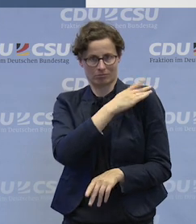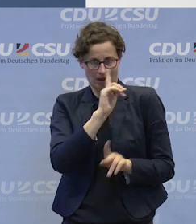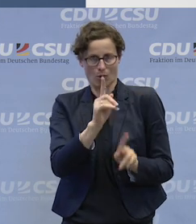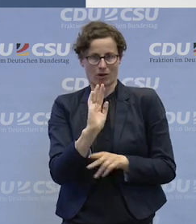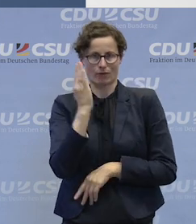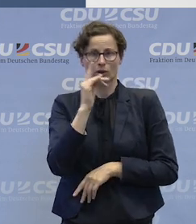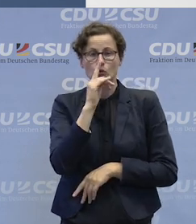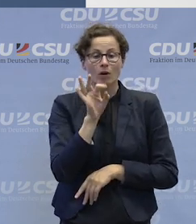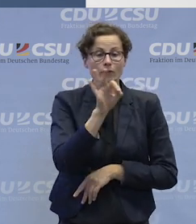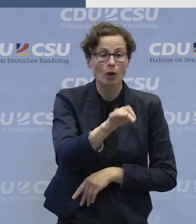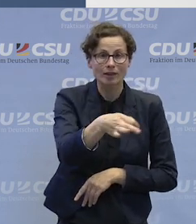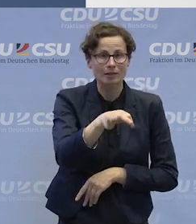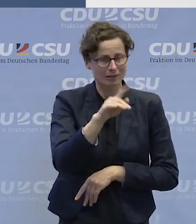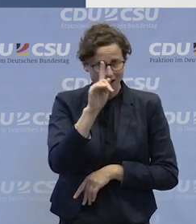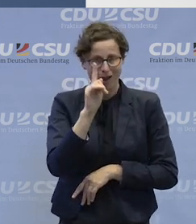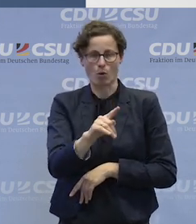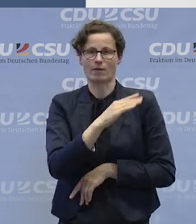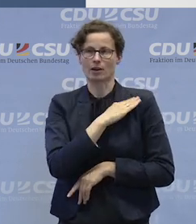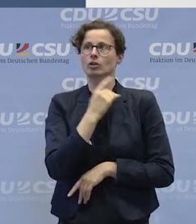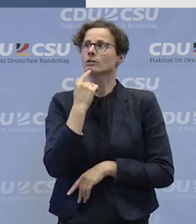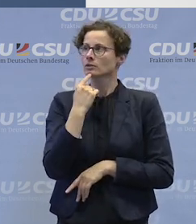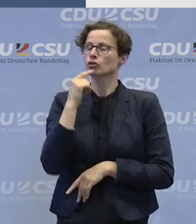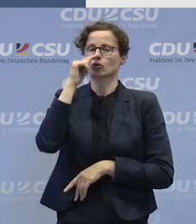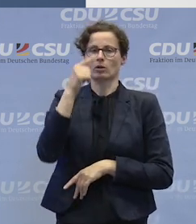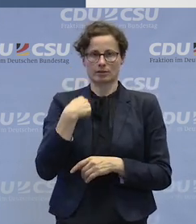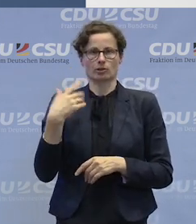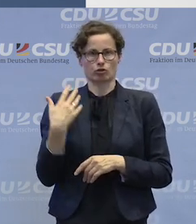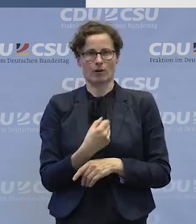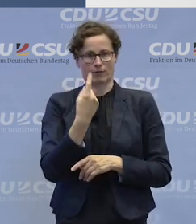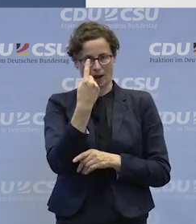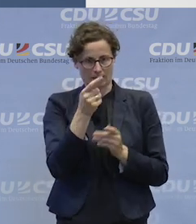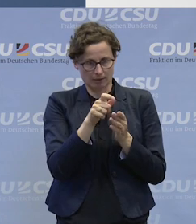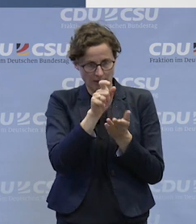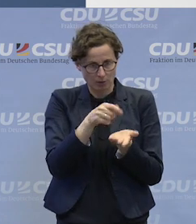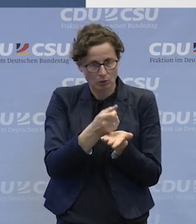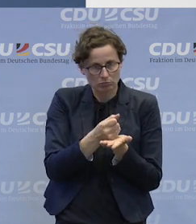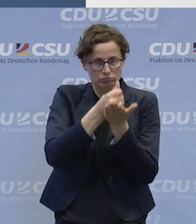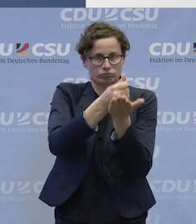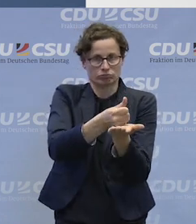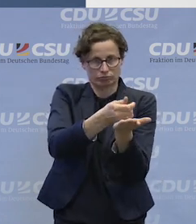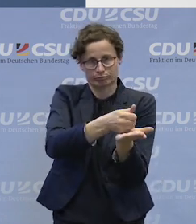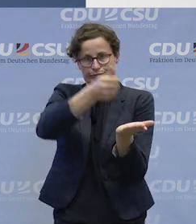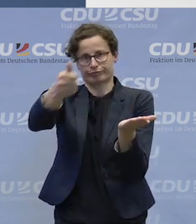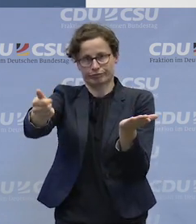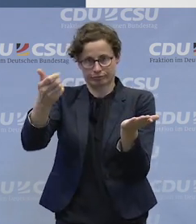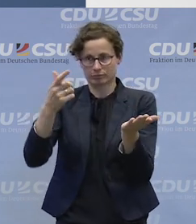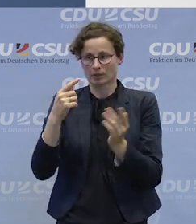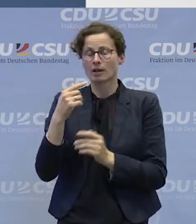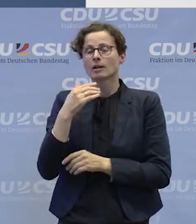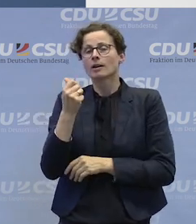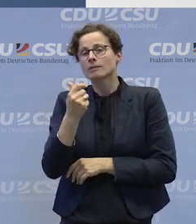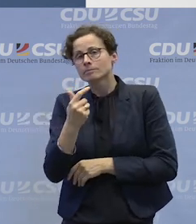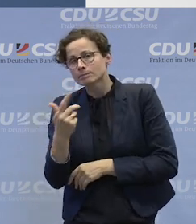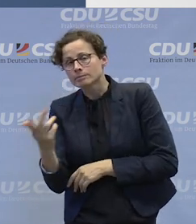für die Werkstatt. Ich denke, in vielen Werkstätten wird das bereits so gesehen, aber längst nicht in allen. Es gilt